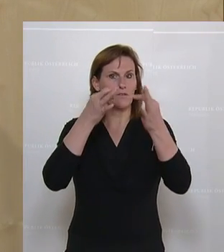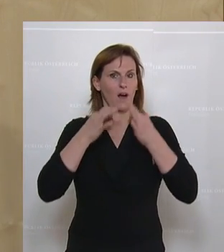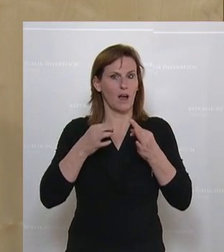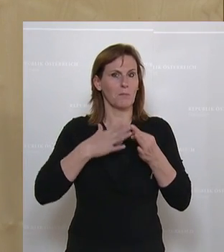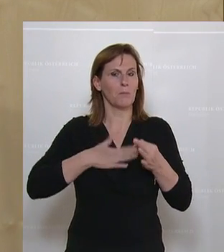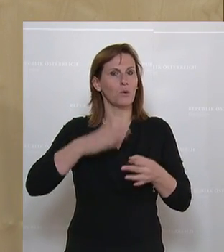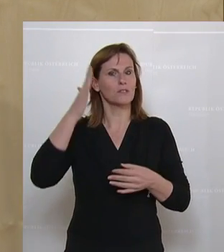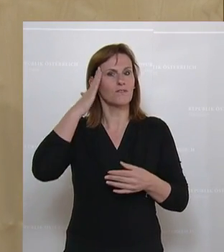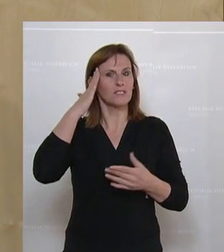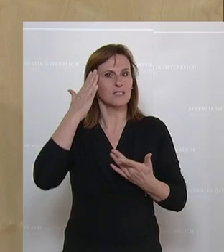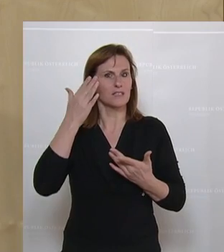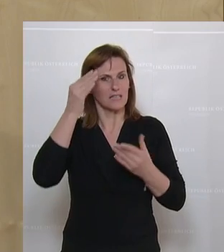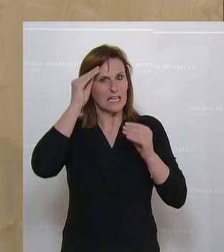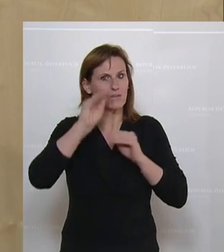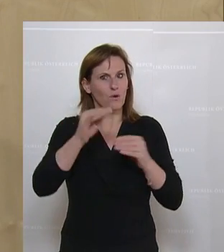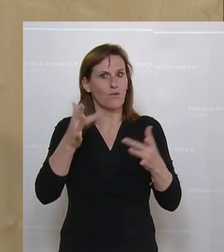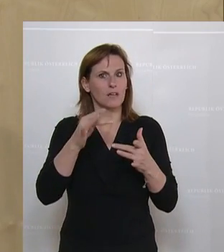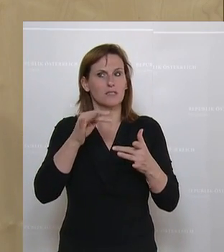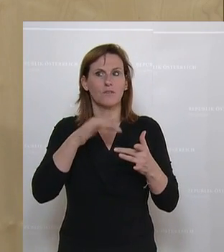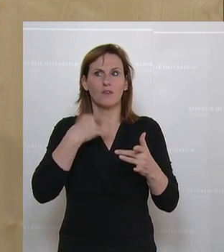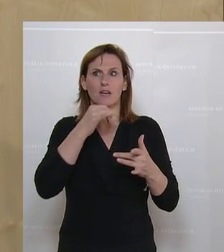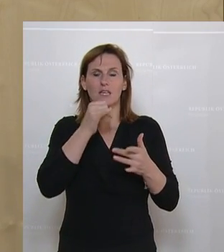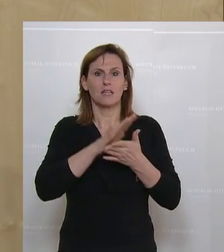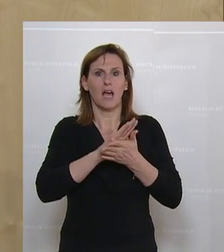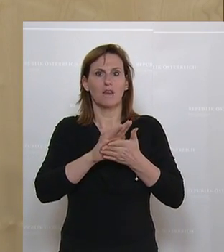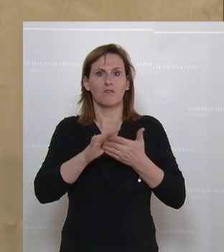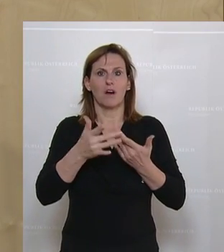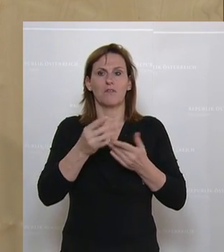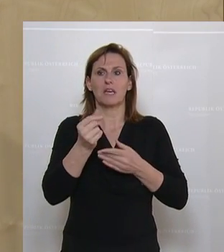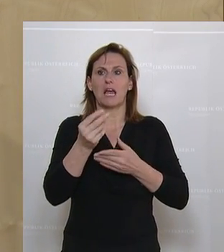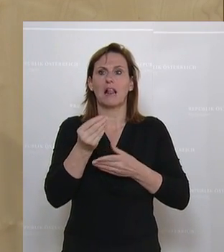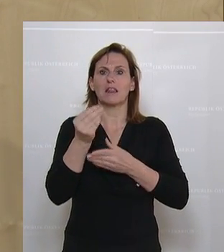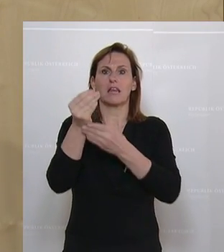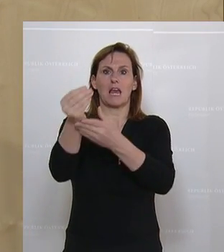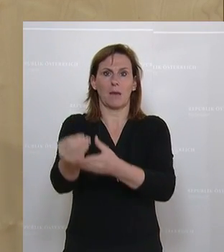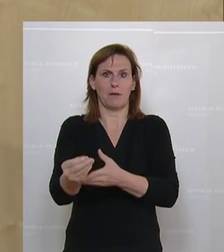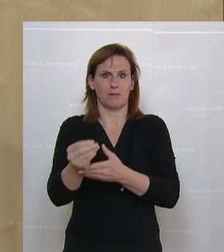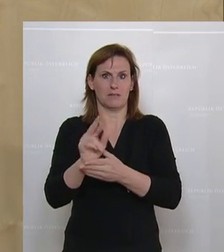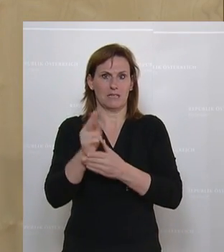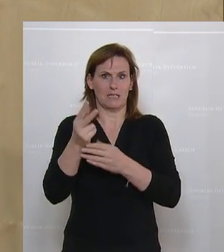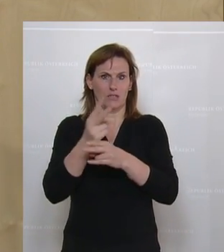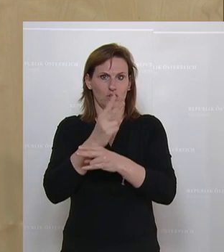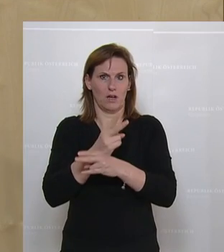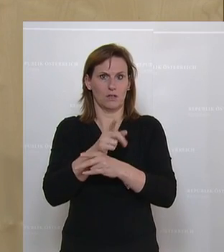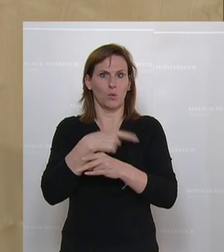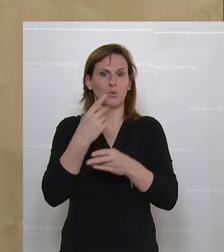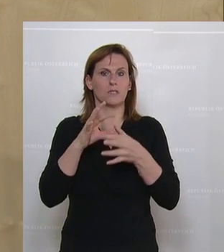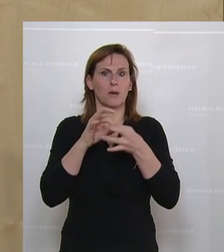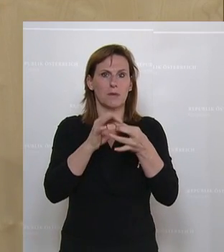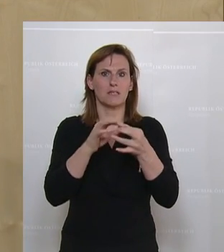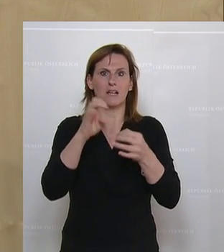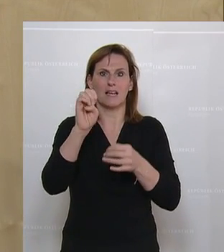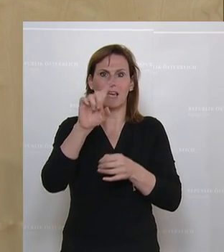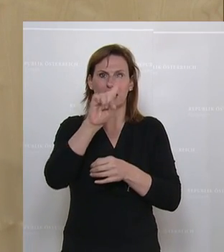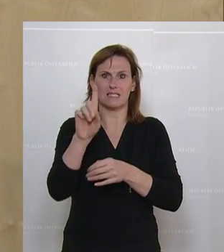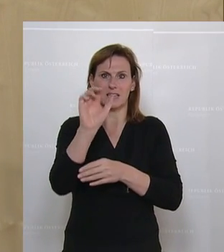leistet, indem wir einfach eine Summe Geld einem Drittstaat zur Verfügung stellen und sagen, mach damit, was du willst. Unsere EZA-Mittel sind ganz klar Geirrmarkt. Sie müssen